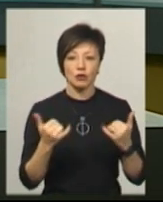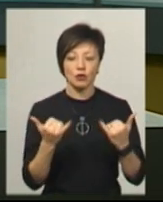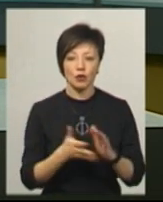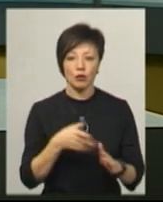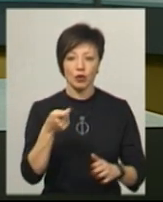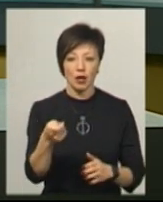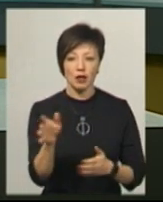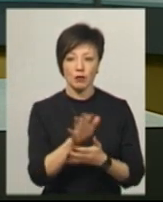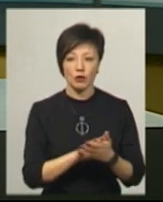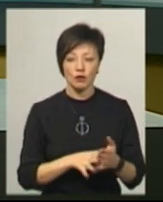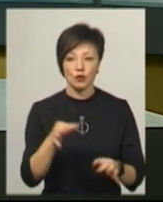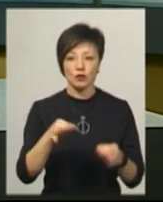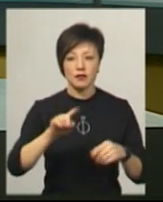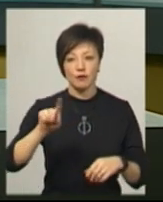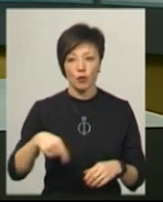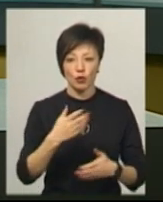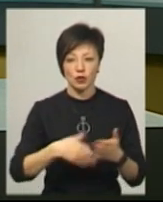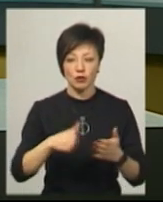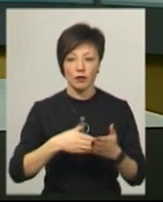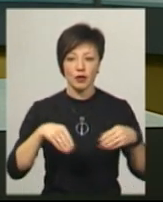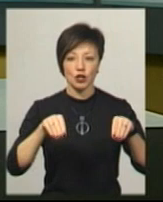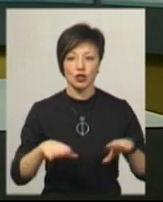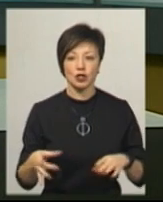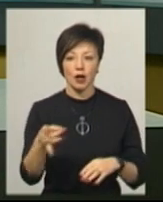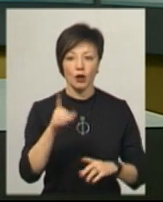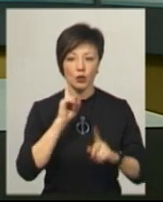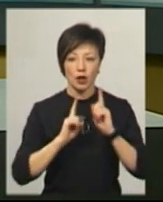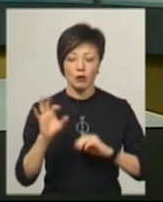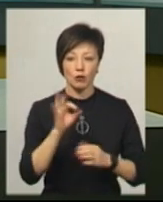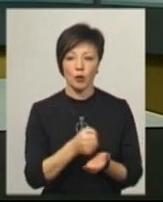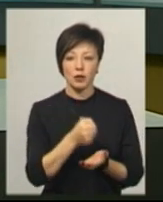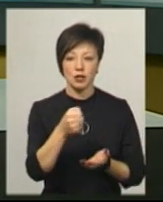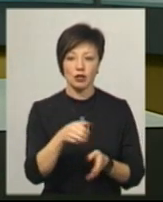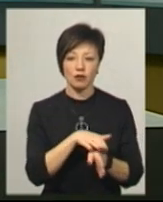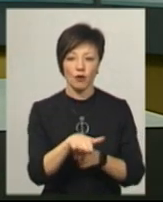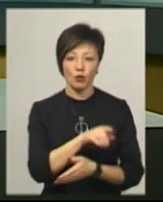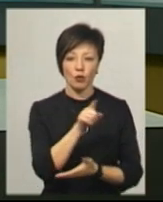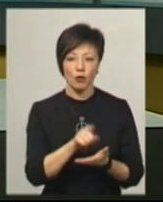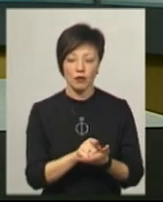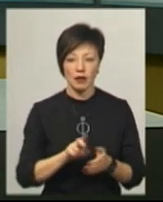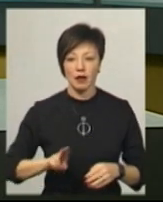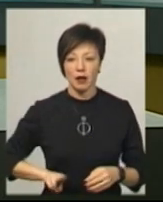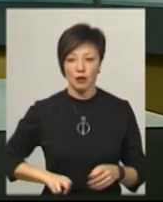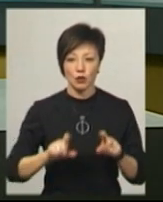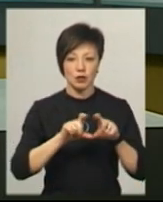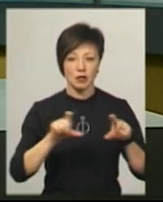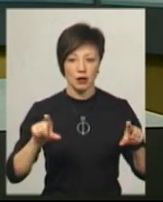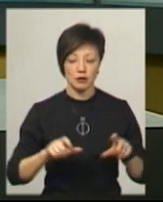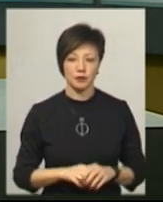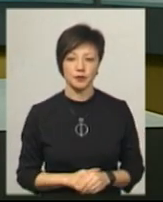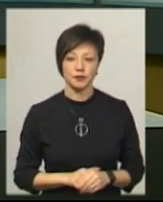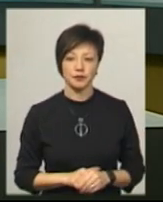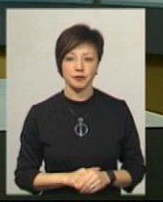подали позов до суду з вимогою скасувати рішення районної ради про призначення виконуючої обов'язки директора закладу Олени